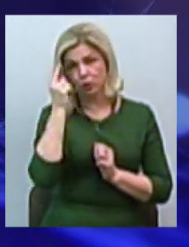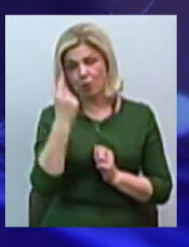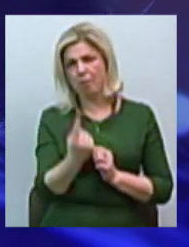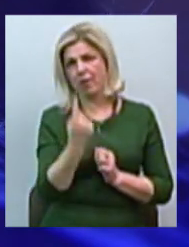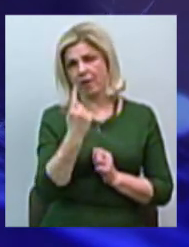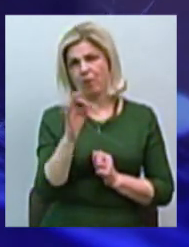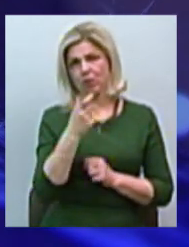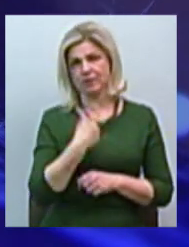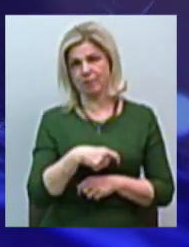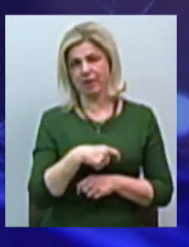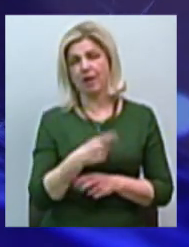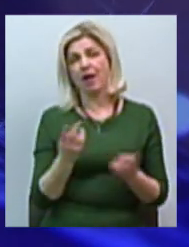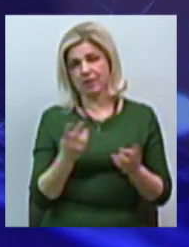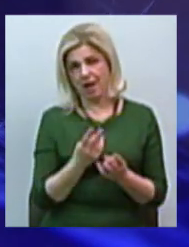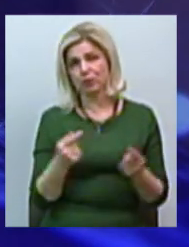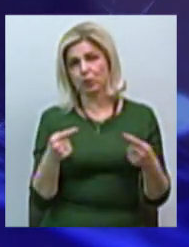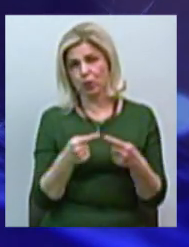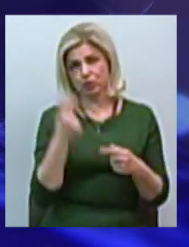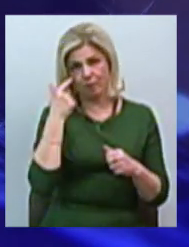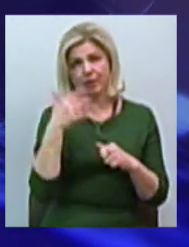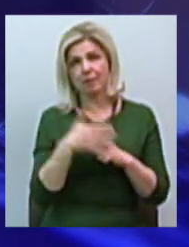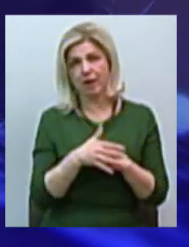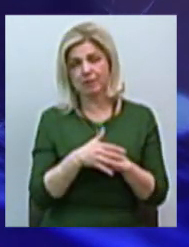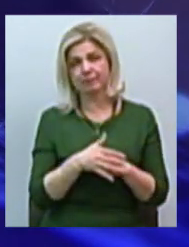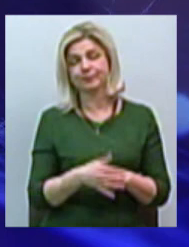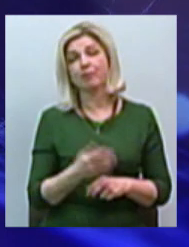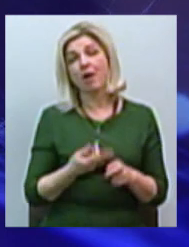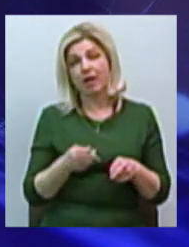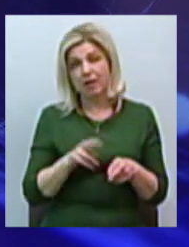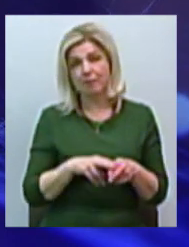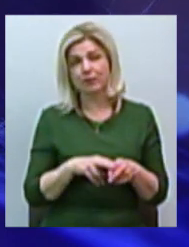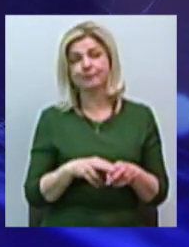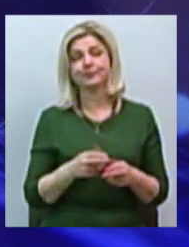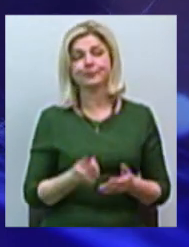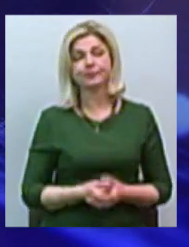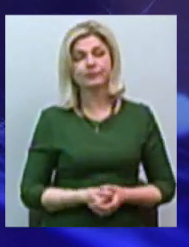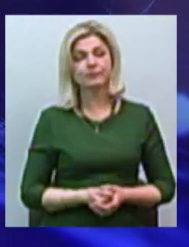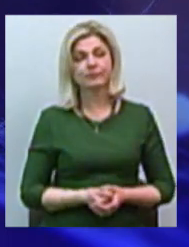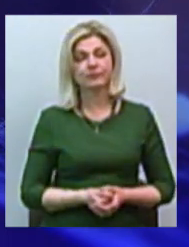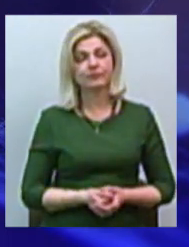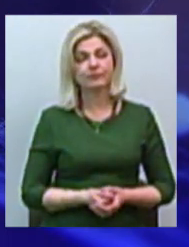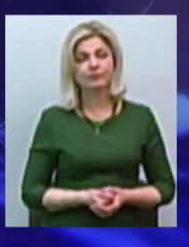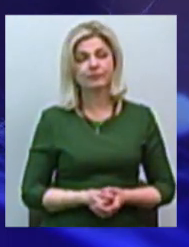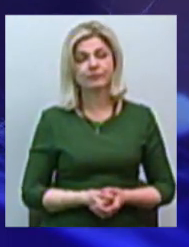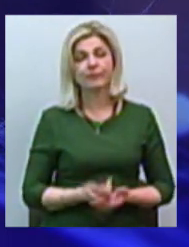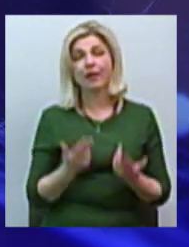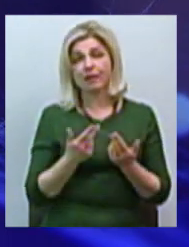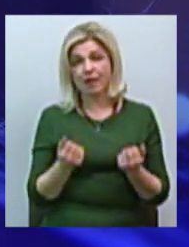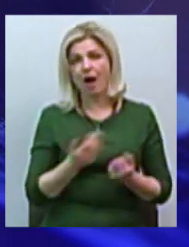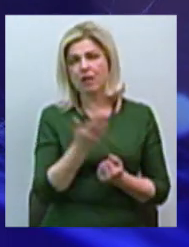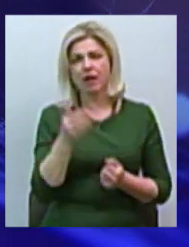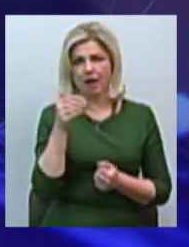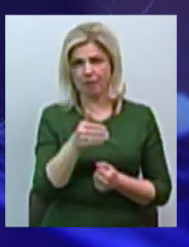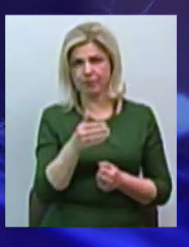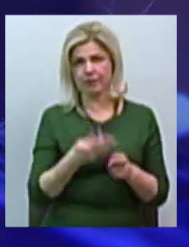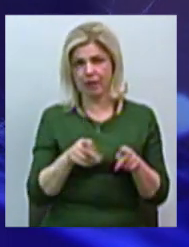треба чітко розуміти. тому, вони йдуть на це шаг, тому що,